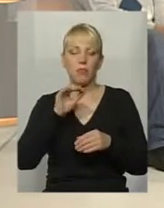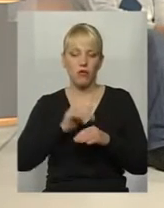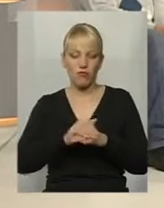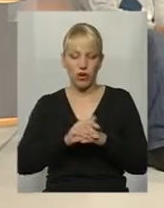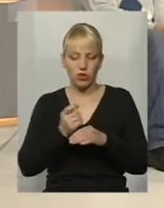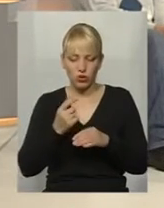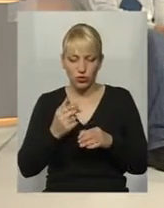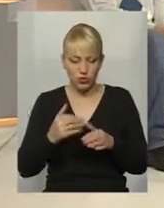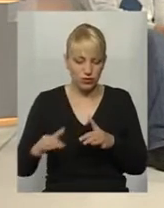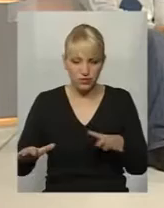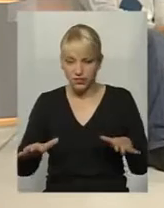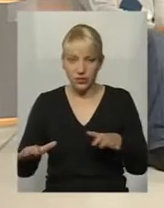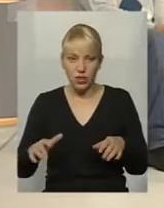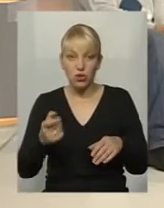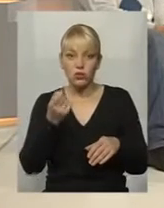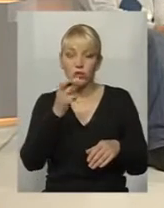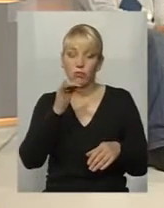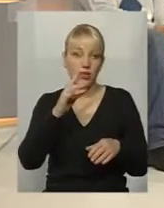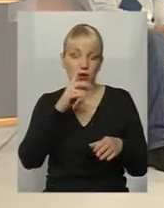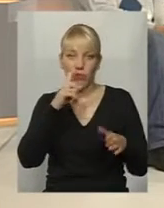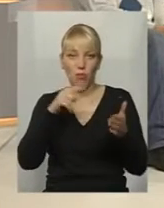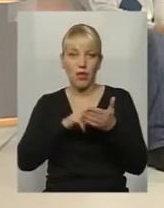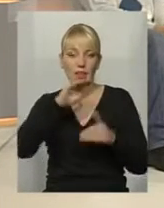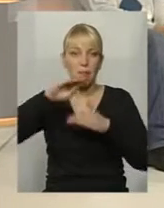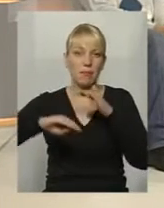чуть, власне, не влетіла під той автобус.